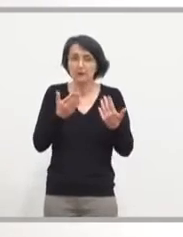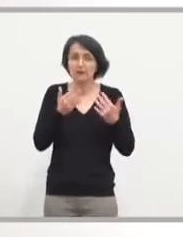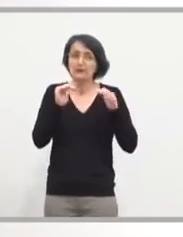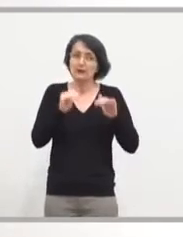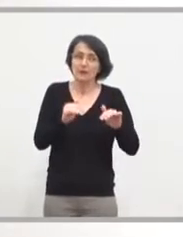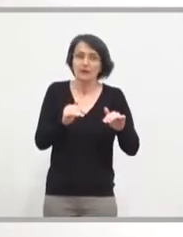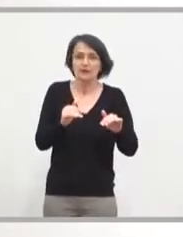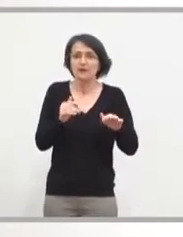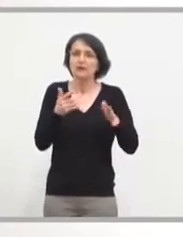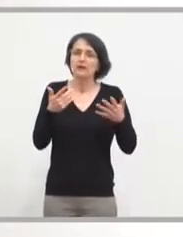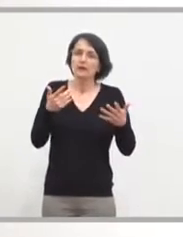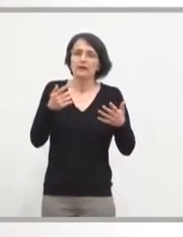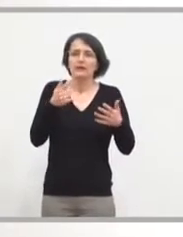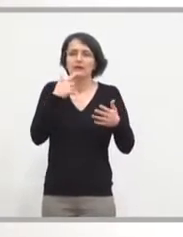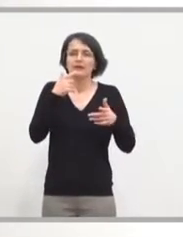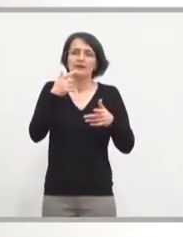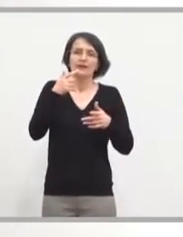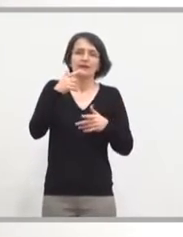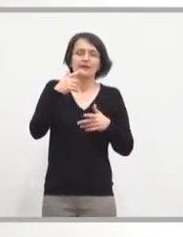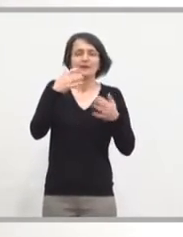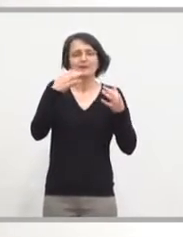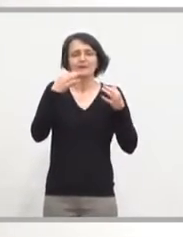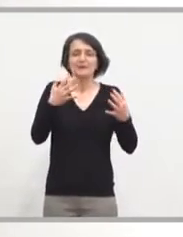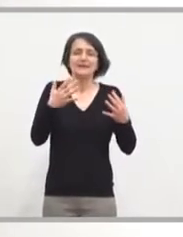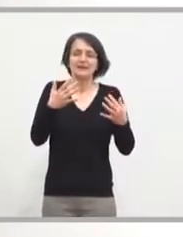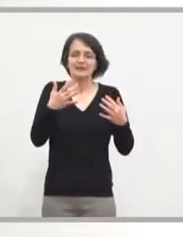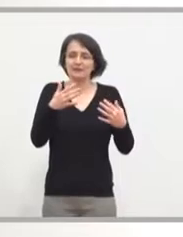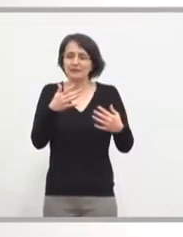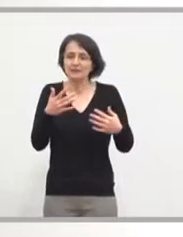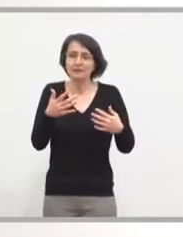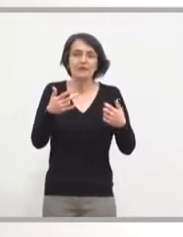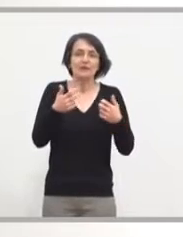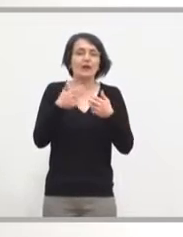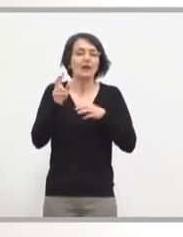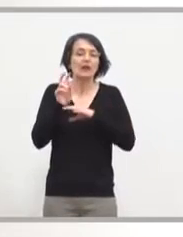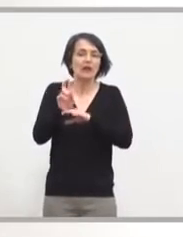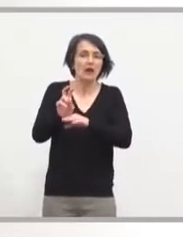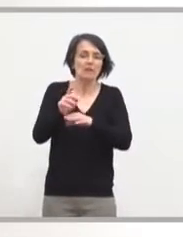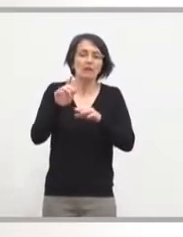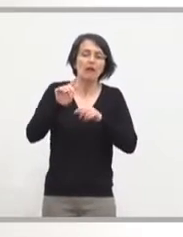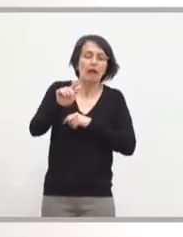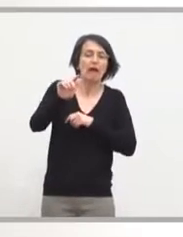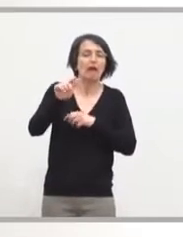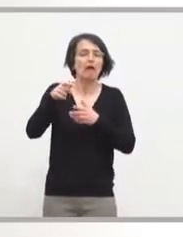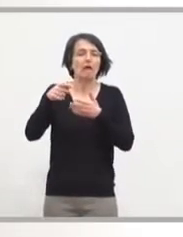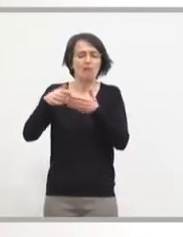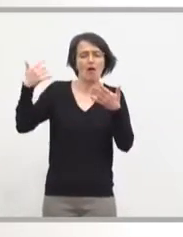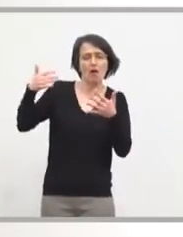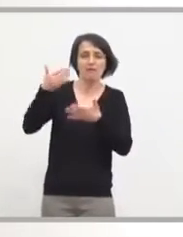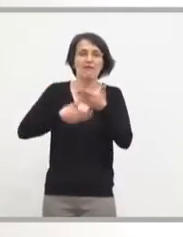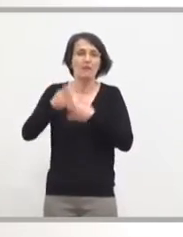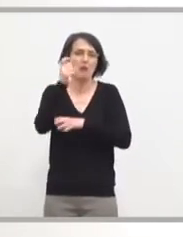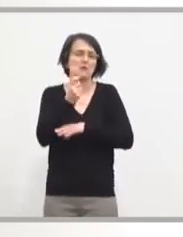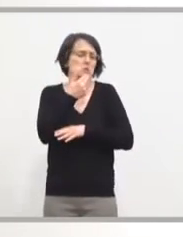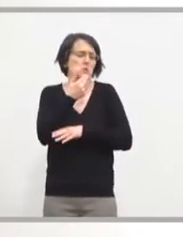un peu de l'illusion qu'il pourrait y avoir à dire qu'on va remplacer ce qui serait plus coûteux en l'occurrence le tram à certains endroits, je parle, par le bus à haut niveau de